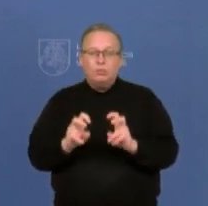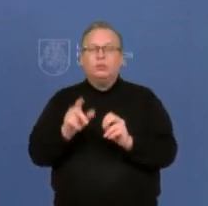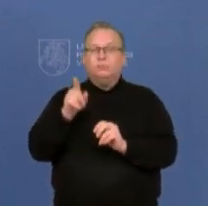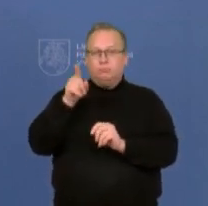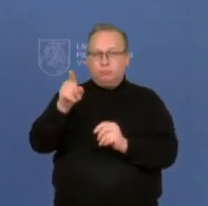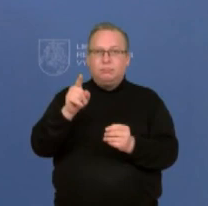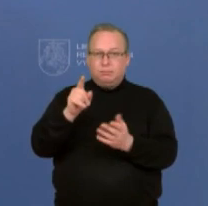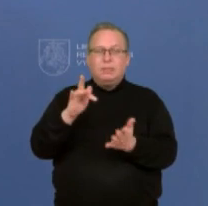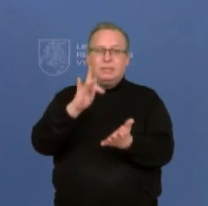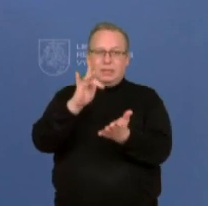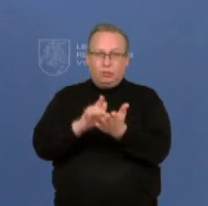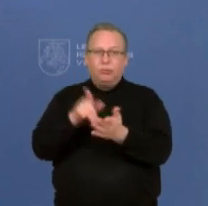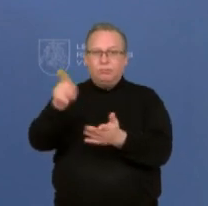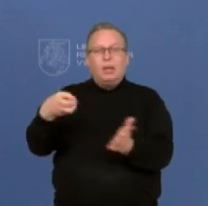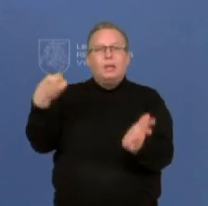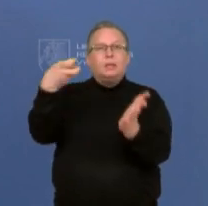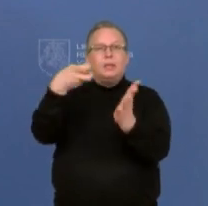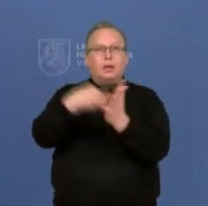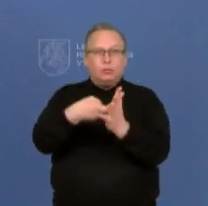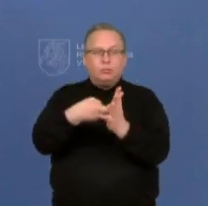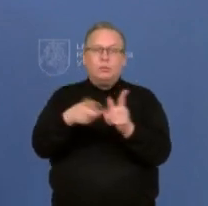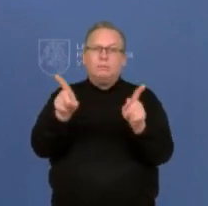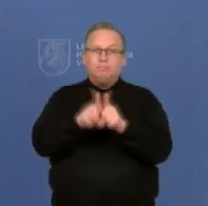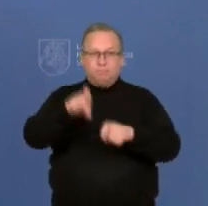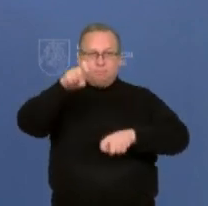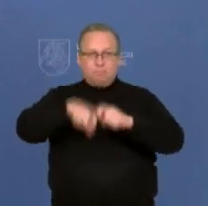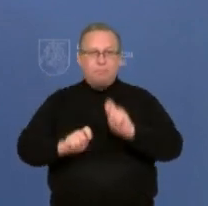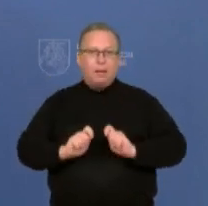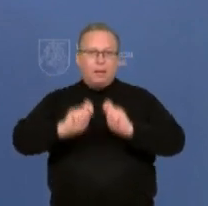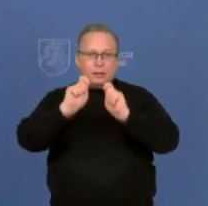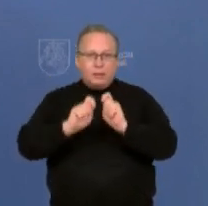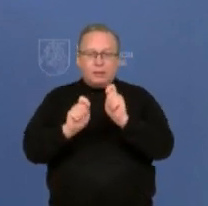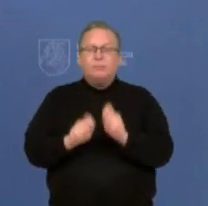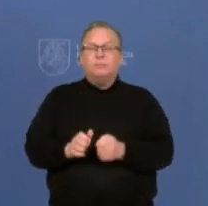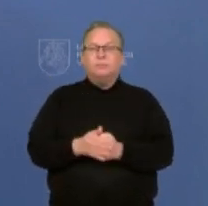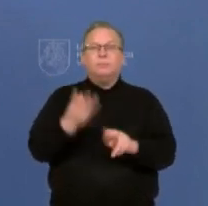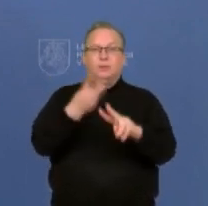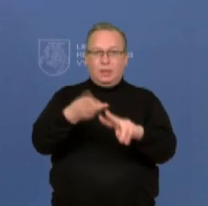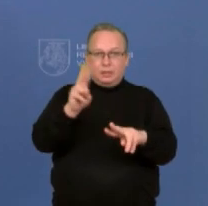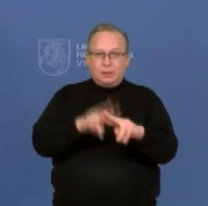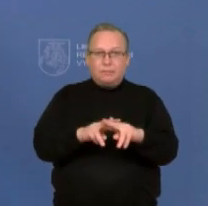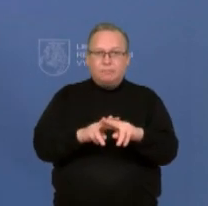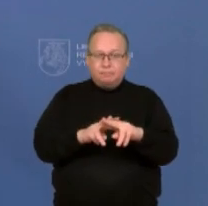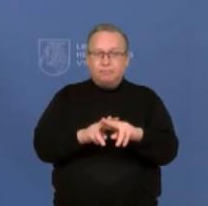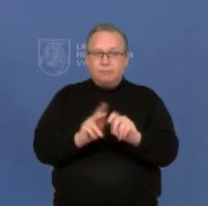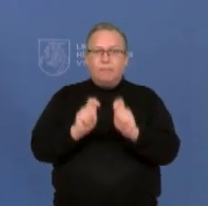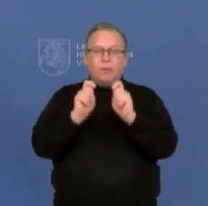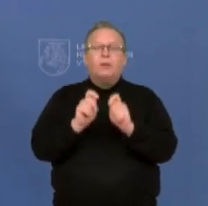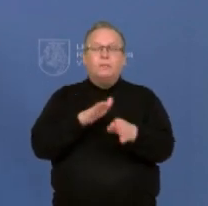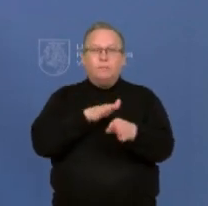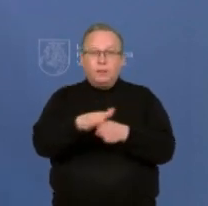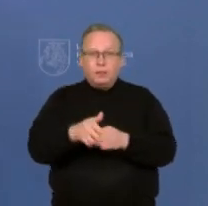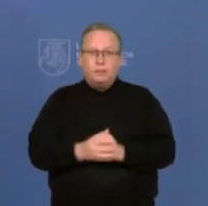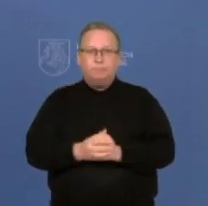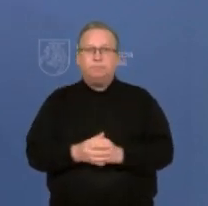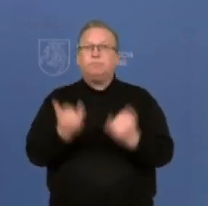punktus ir ten registruotis kaip simptominiam atvejam ir būtent išsitirti. Dabar kaip valstybė,